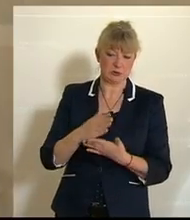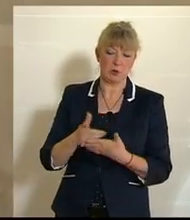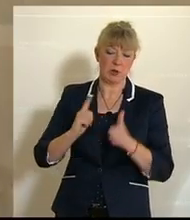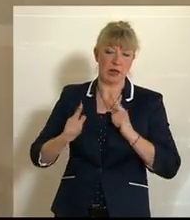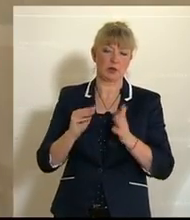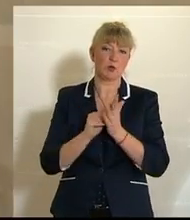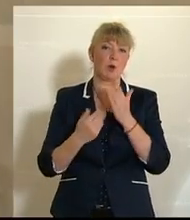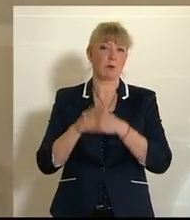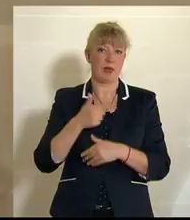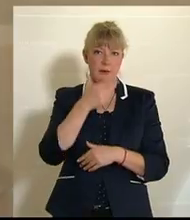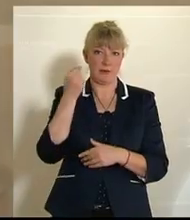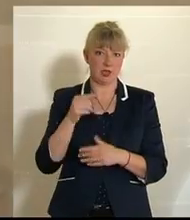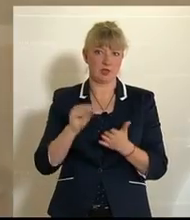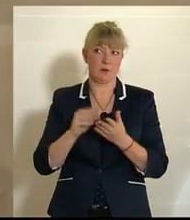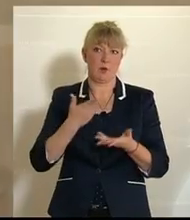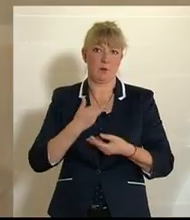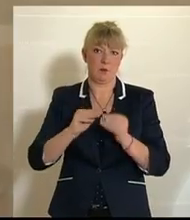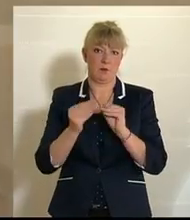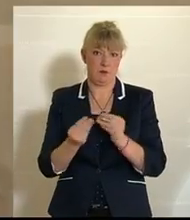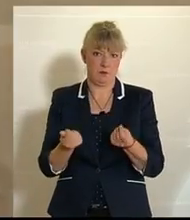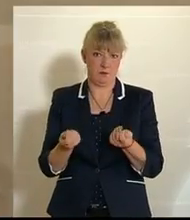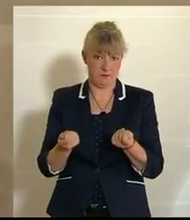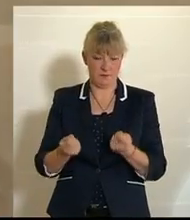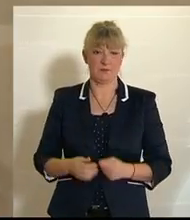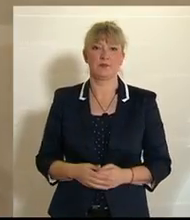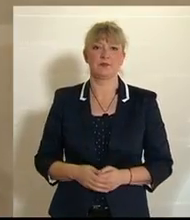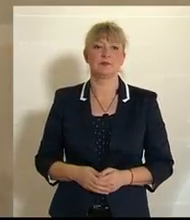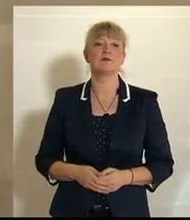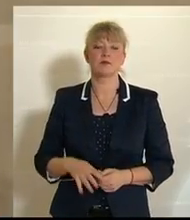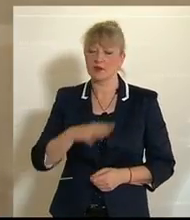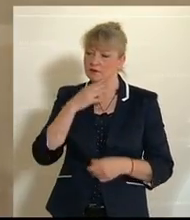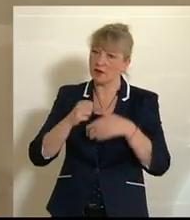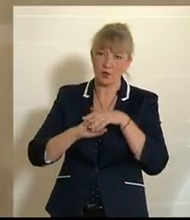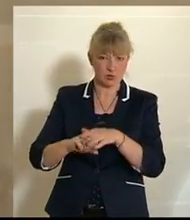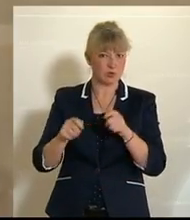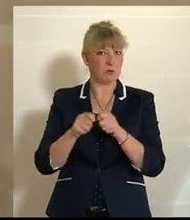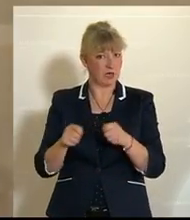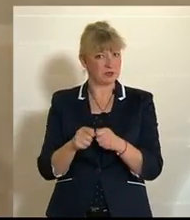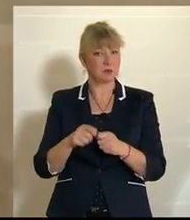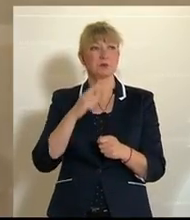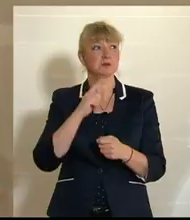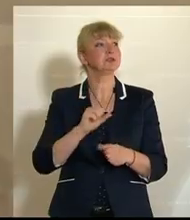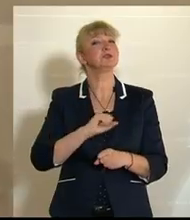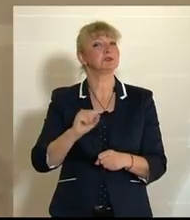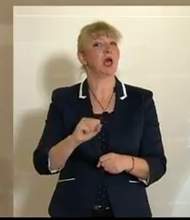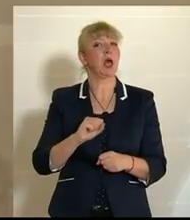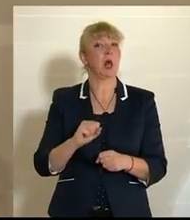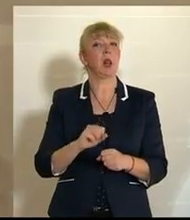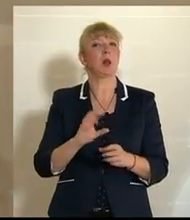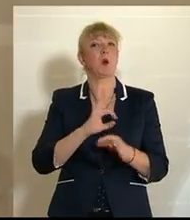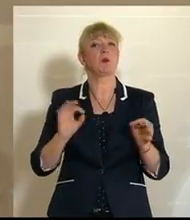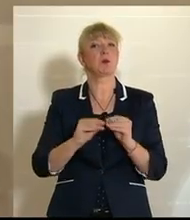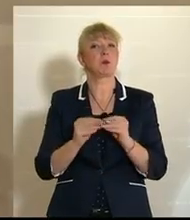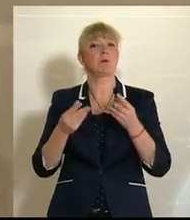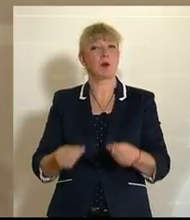mehr Menschen in finanzielle Schwierigkeiten geraten, viele Unterstützungsmaßnahmen, die als schnell und unbürokratisch angekündigt